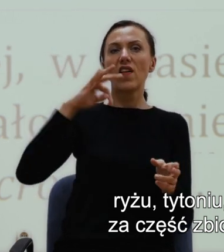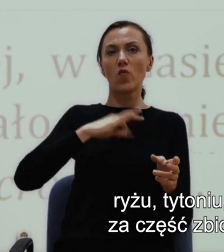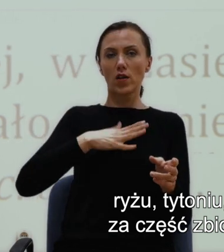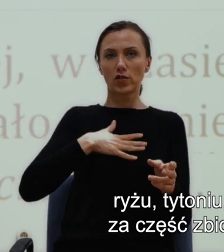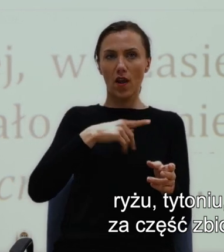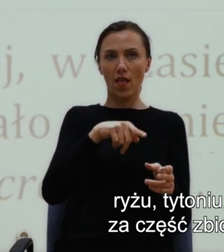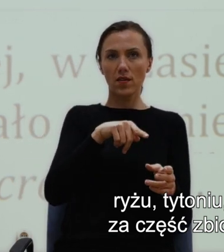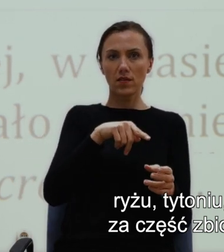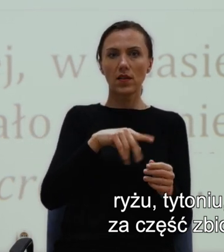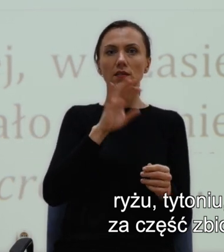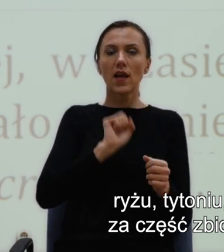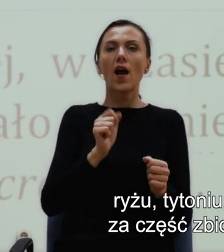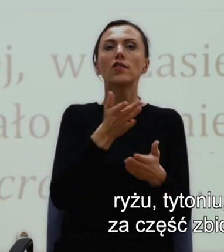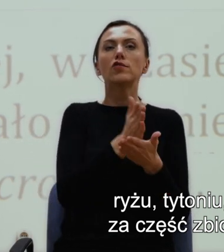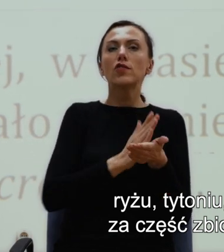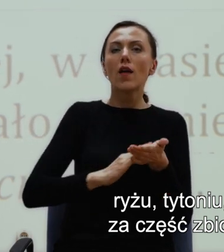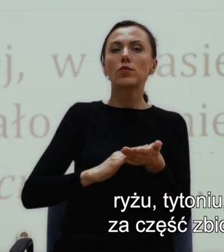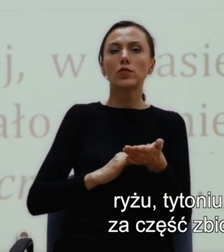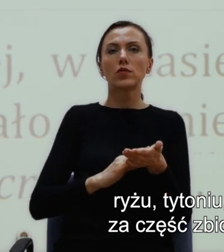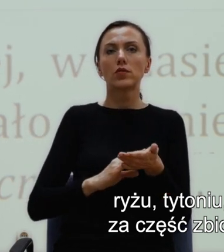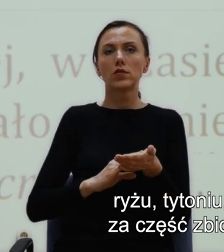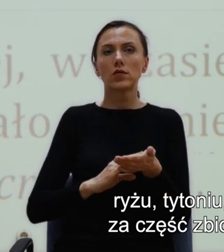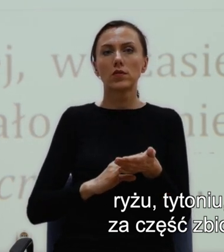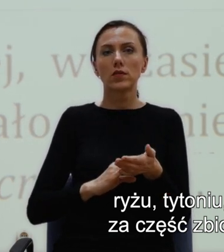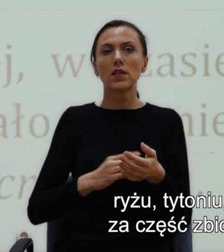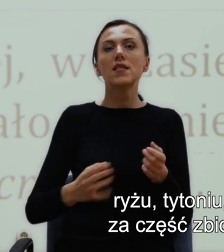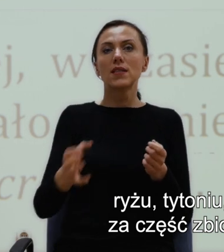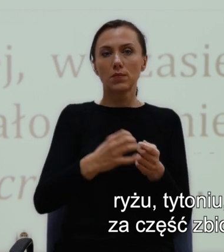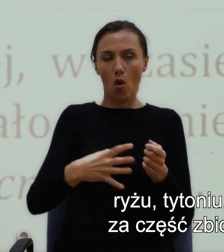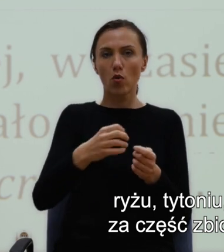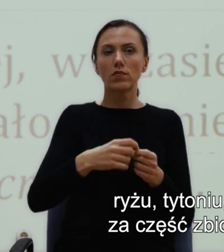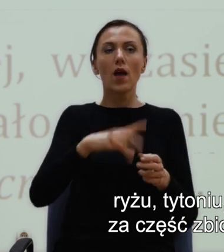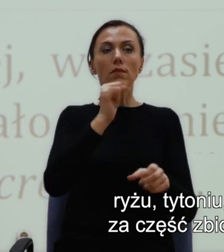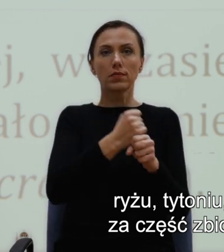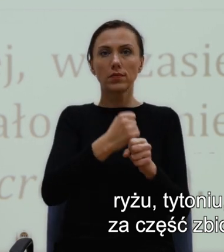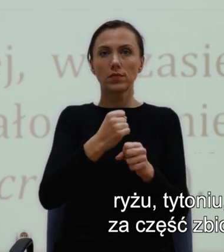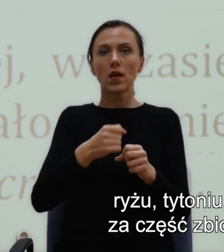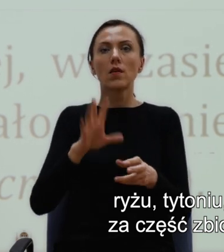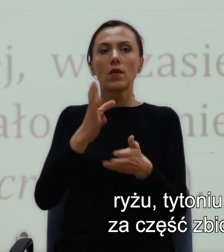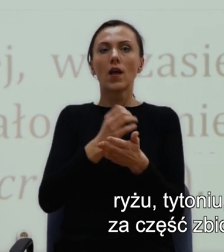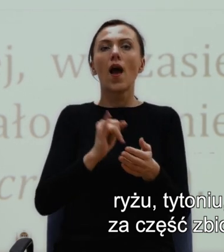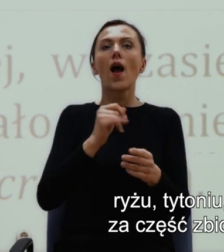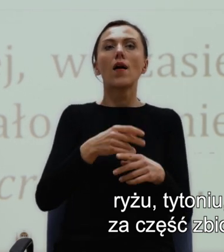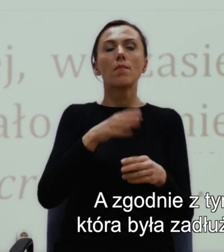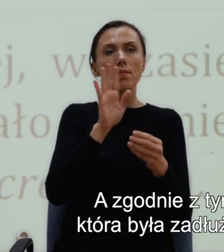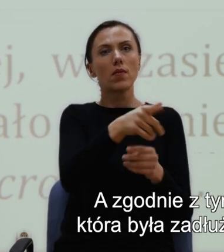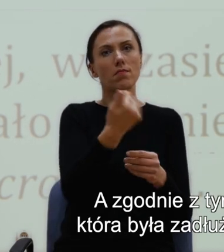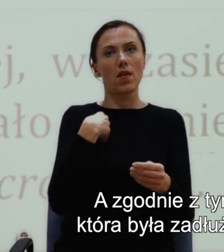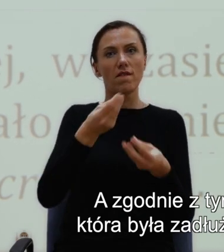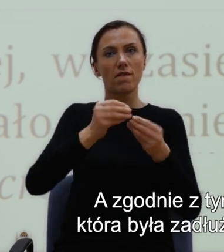za część zbiorów, popadając w coraz to większy długi.